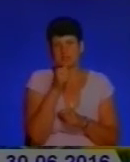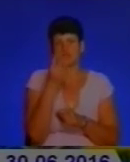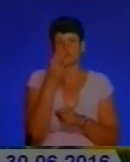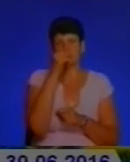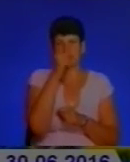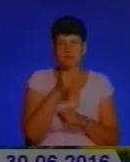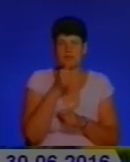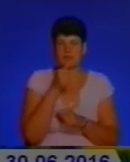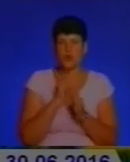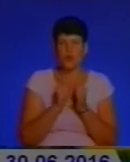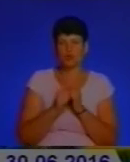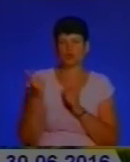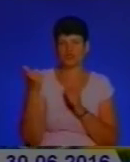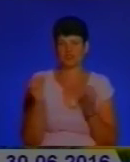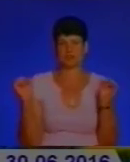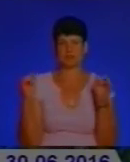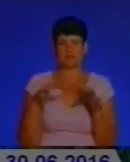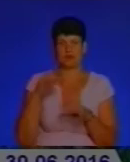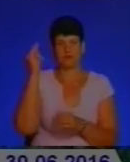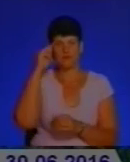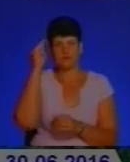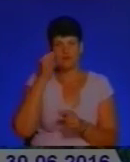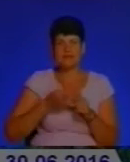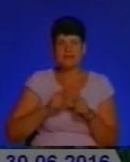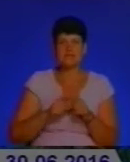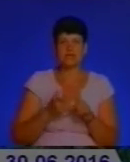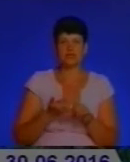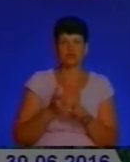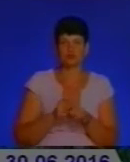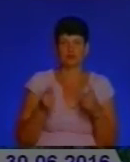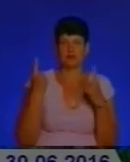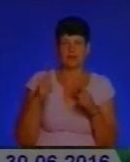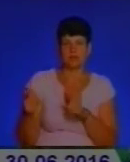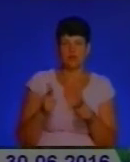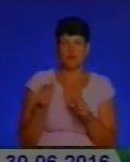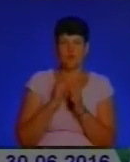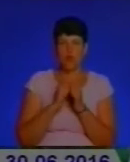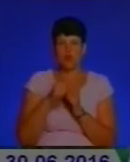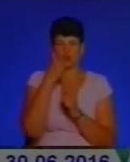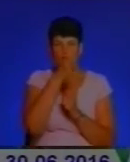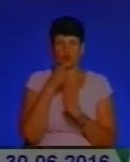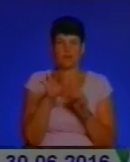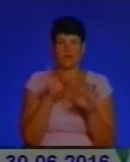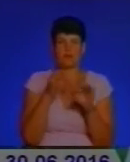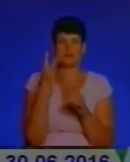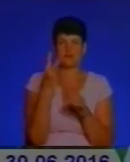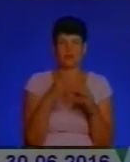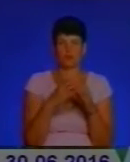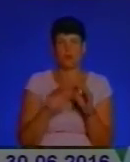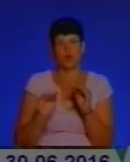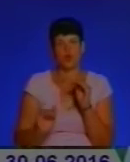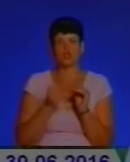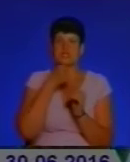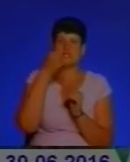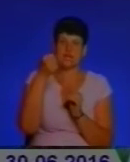ми кожного тижня збираємося, вивчаємо. Це дуже сумнівна підготовка кожного року. Ми набираємо дві групи, молодші і старші.